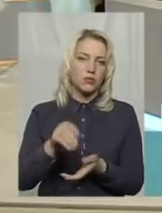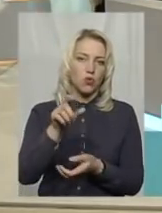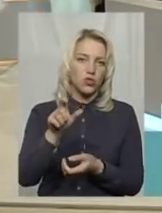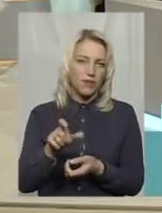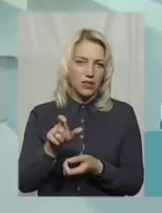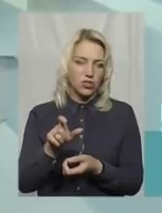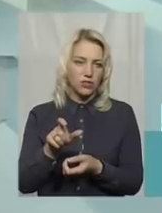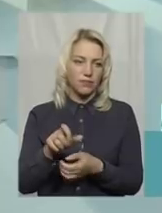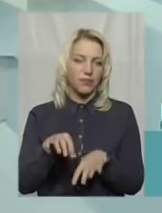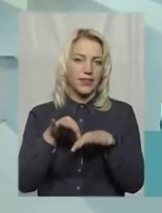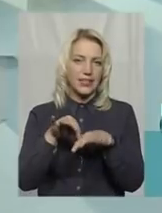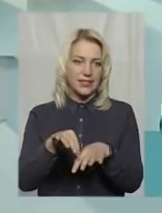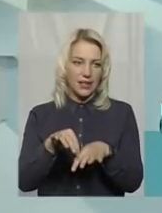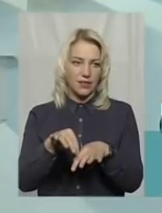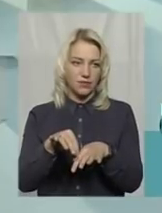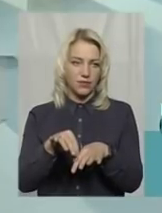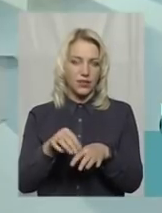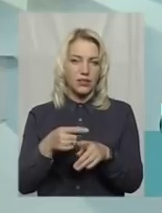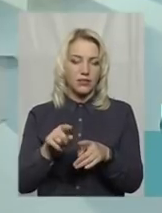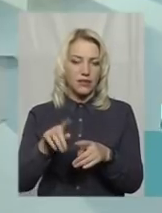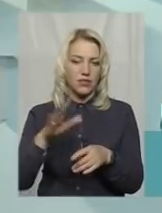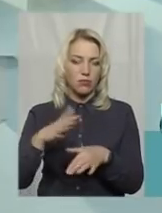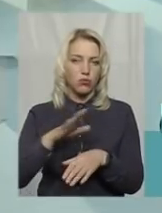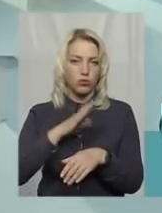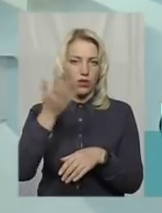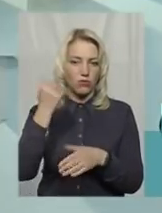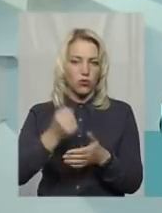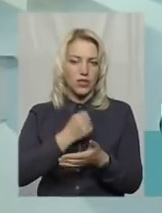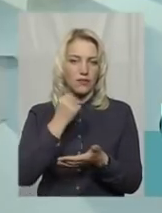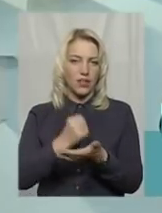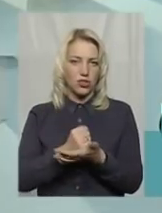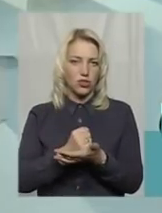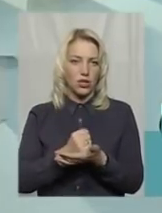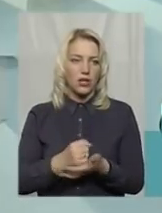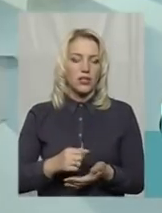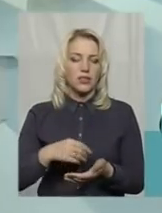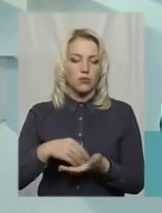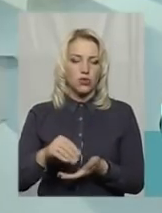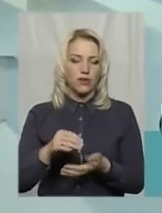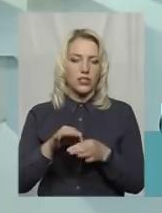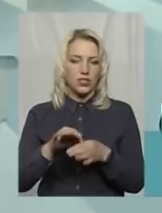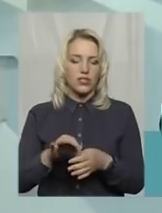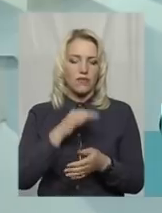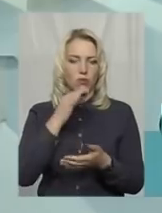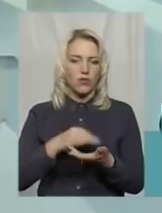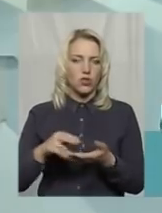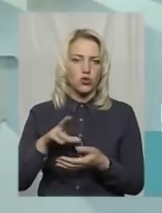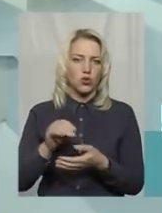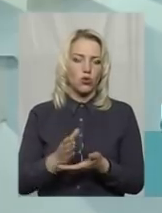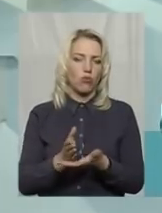несе відповідальність щодо обслуговування